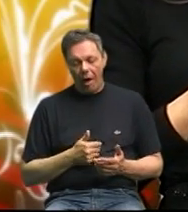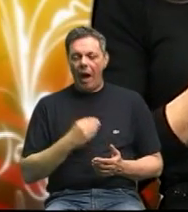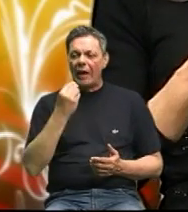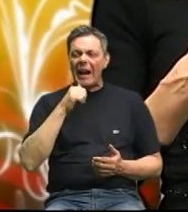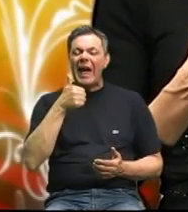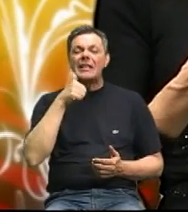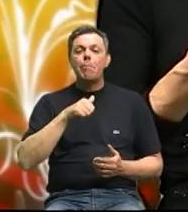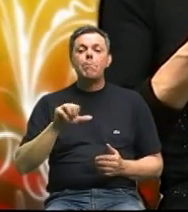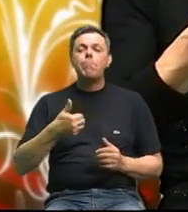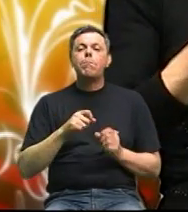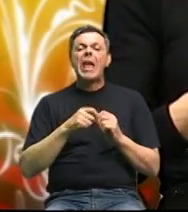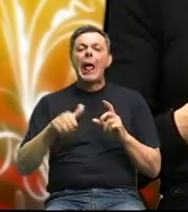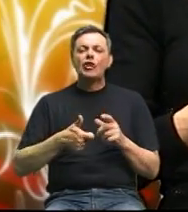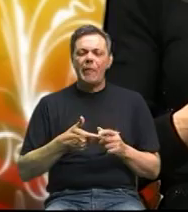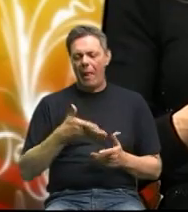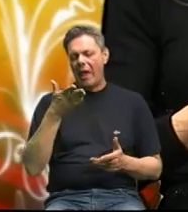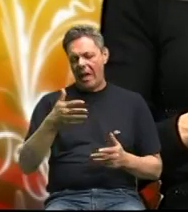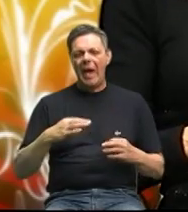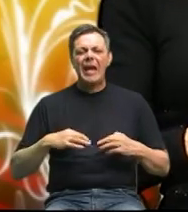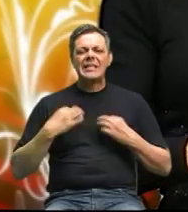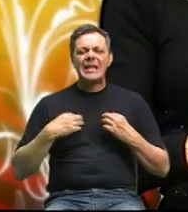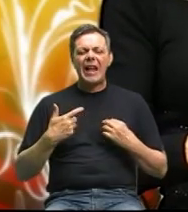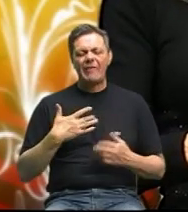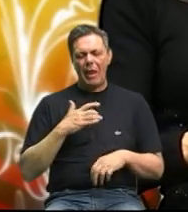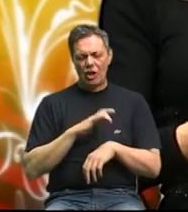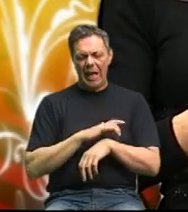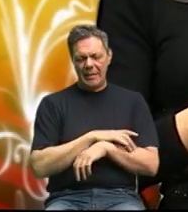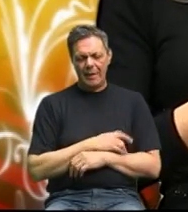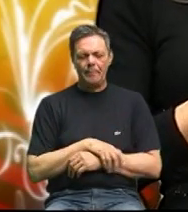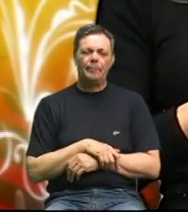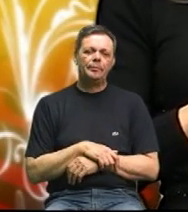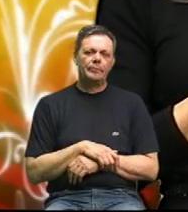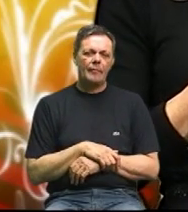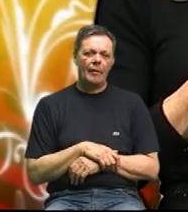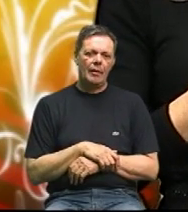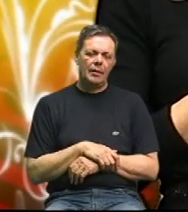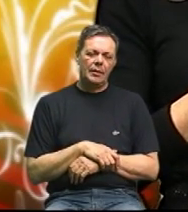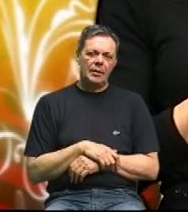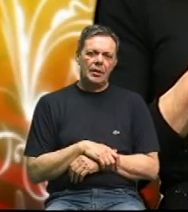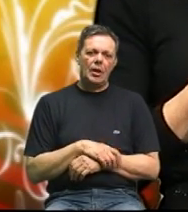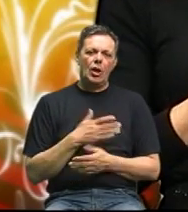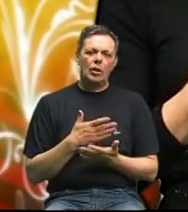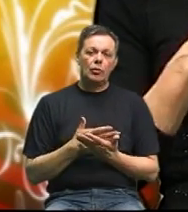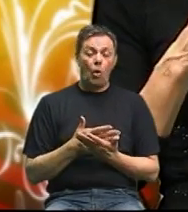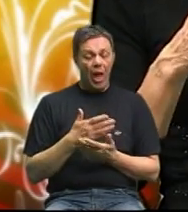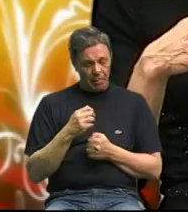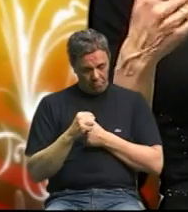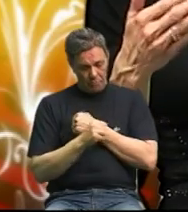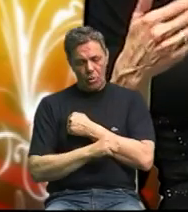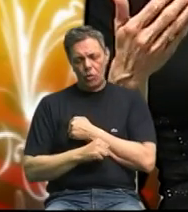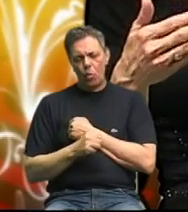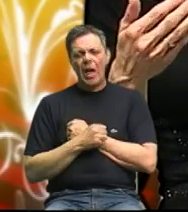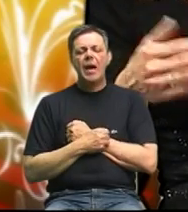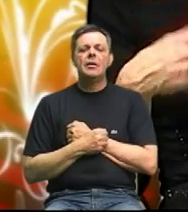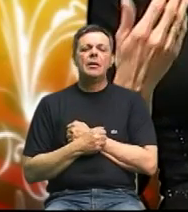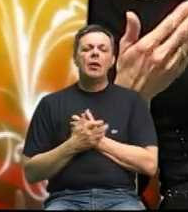bielančevine je za zdravé naše čelie i to je jedna studija koja